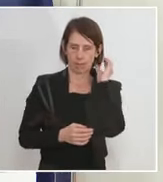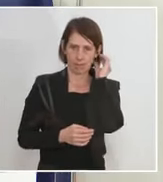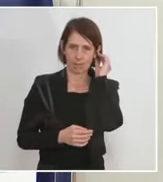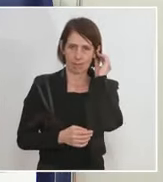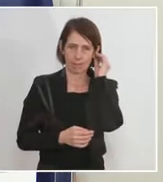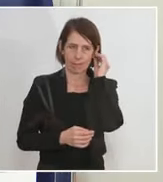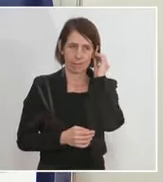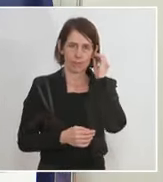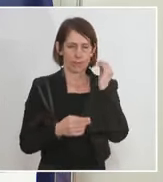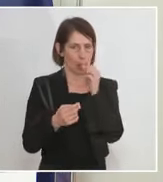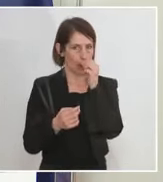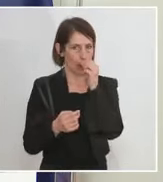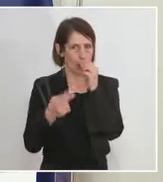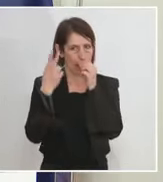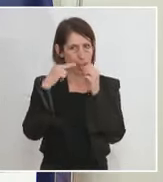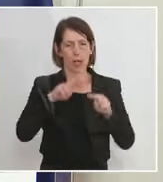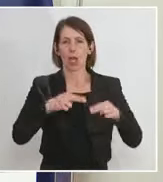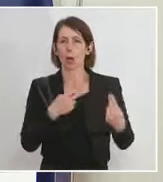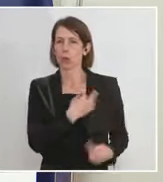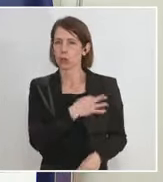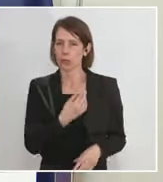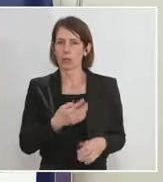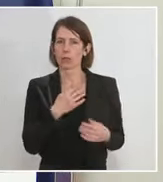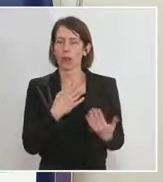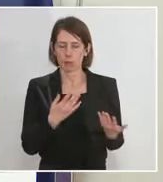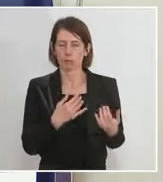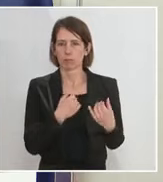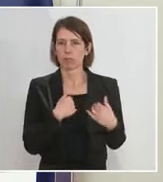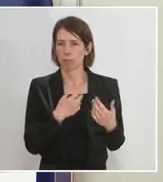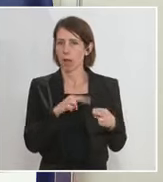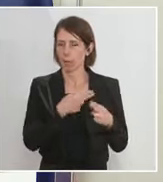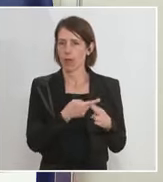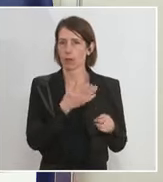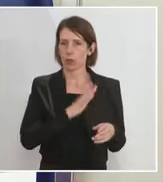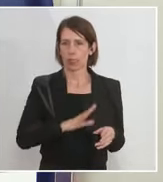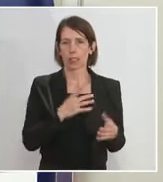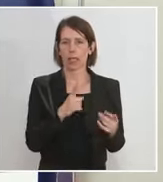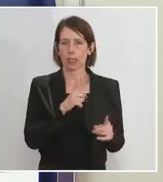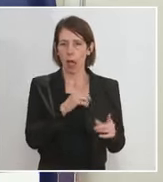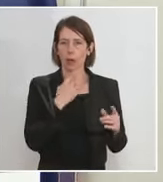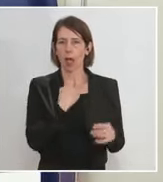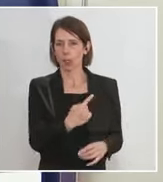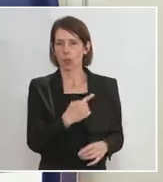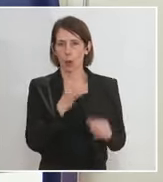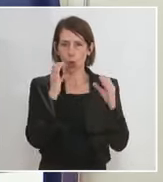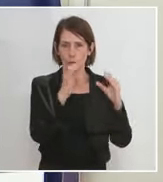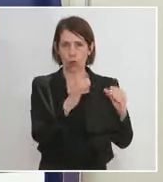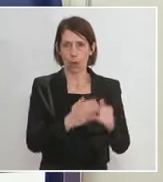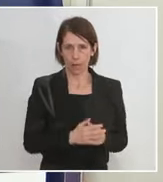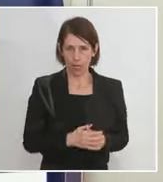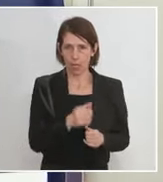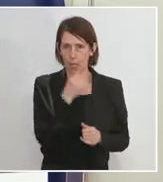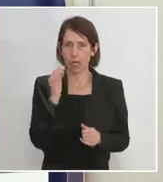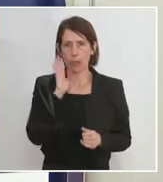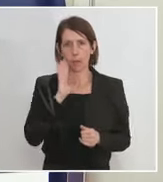was sagen, aber dann gern noch an den Herrn Vizekanzler übergeben. Aber nachdem Sie die ÖVP angesprochen haben, bitte schauen Sie sich